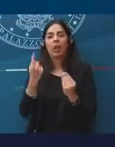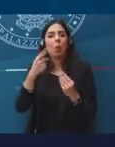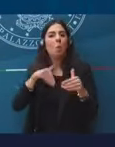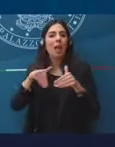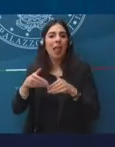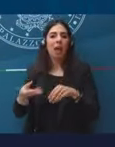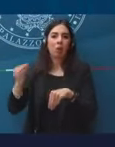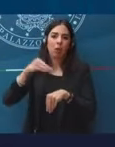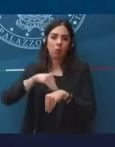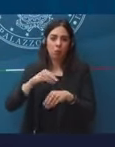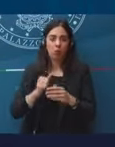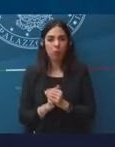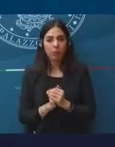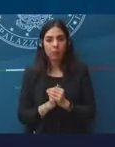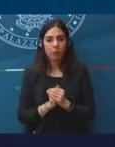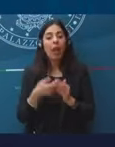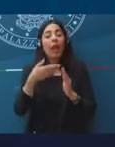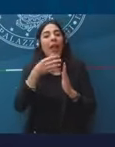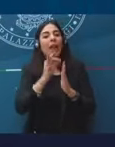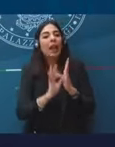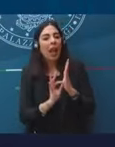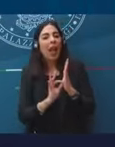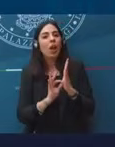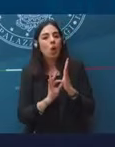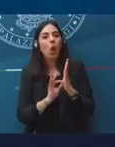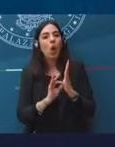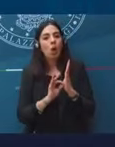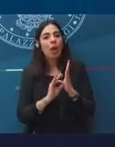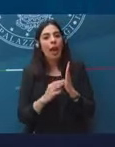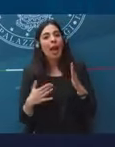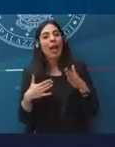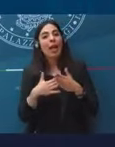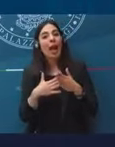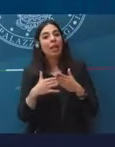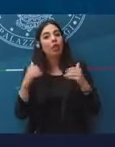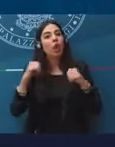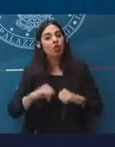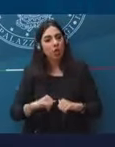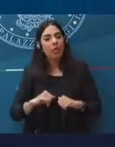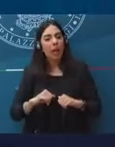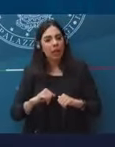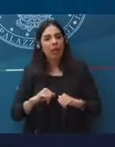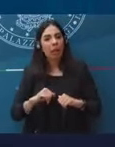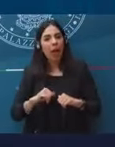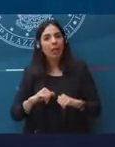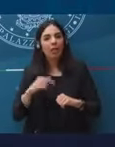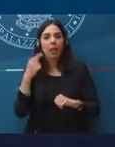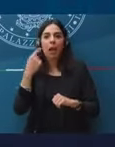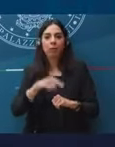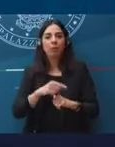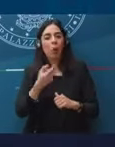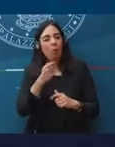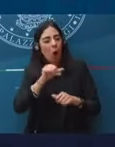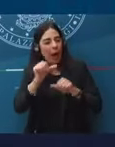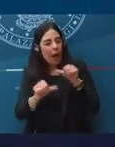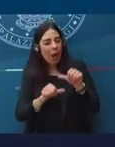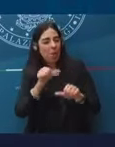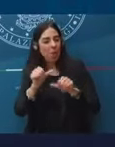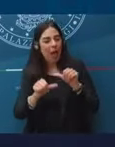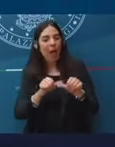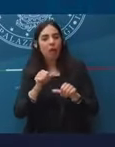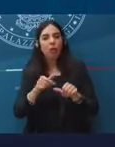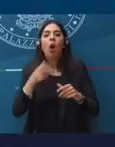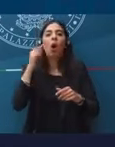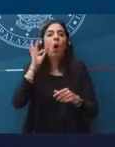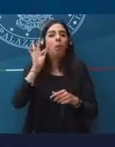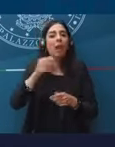consente la possibilità di non disincentivare la ricerca del lavoro, era un meccanismo collaterale che è stato osservato